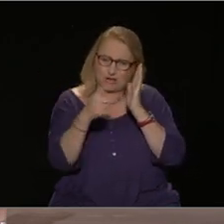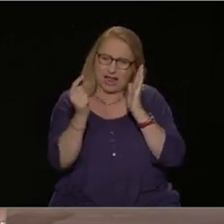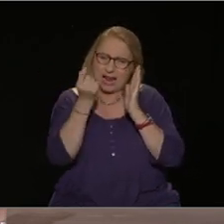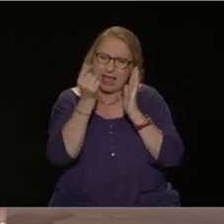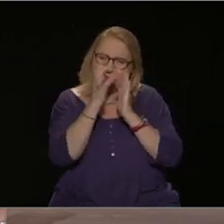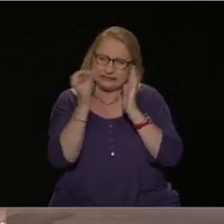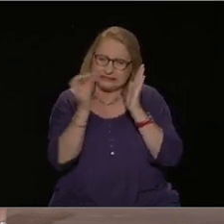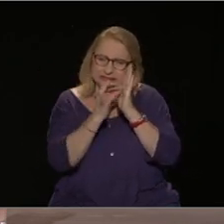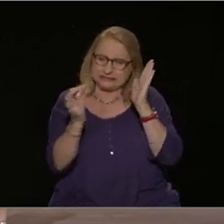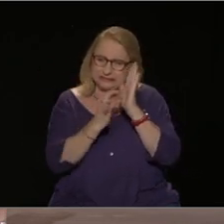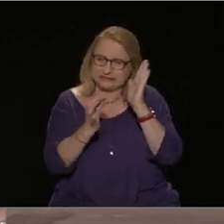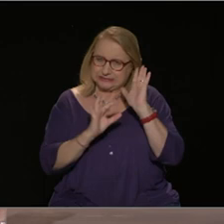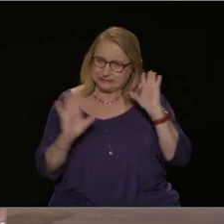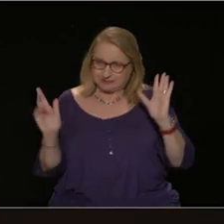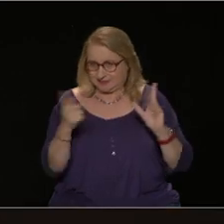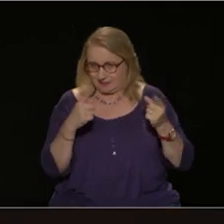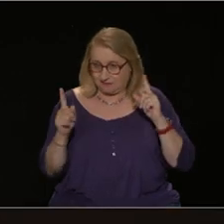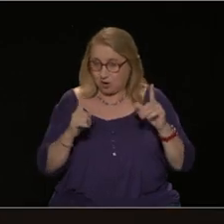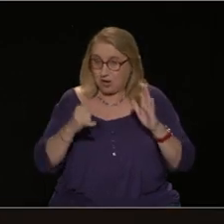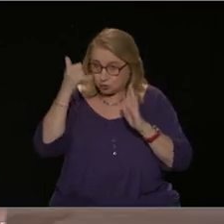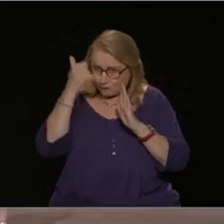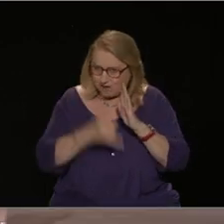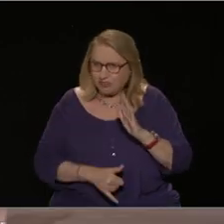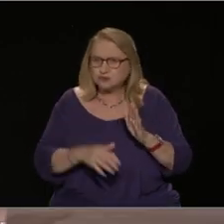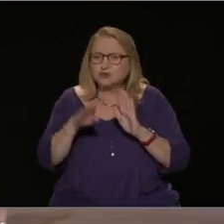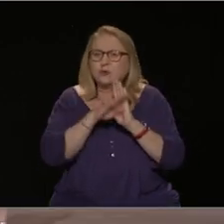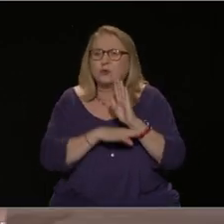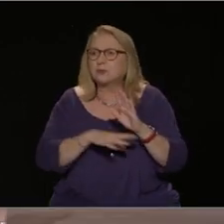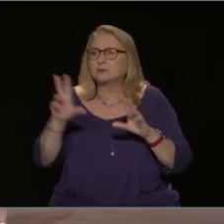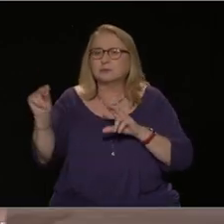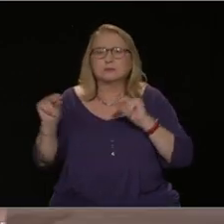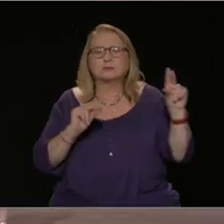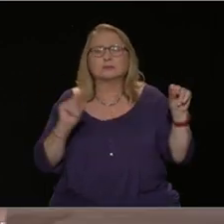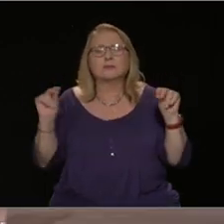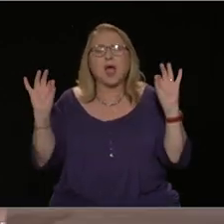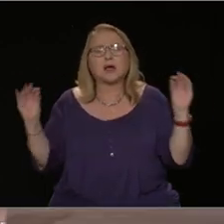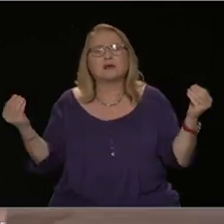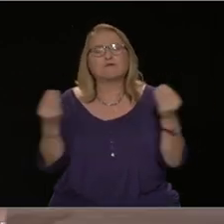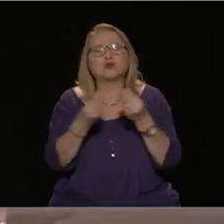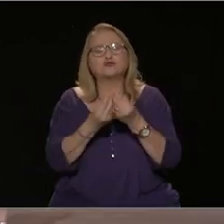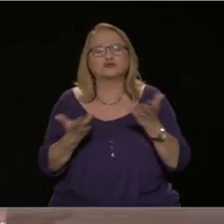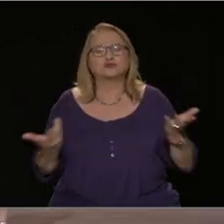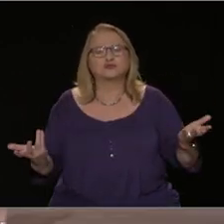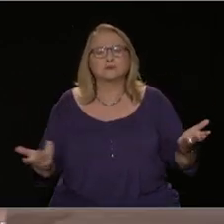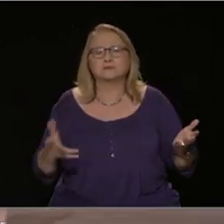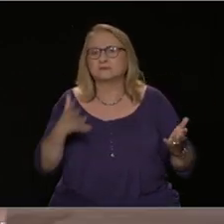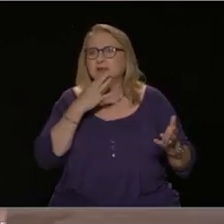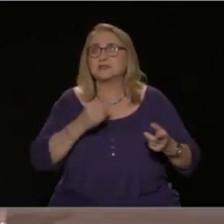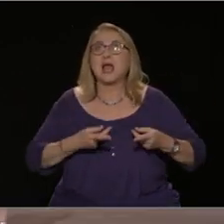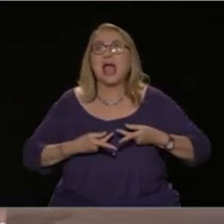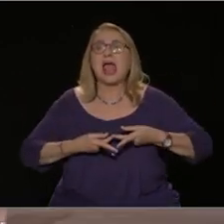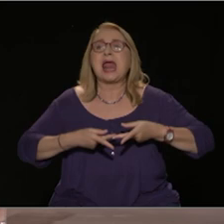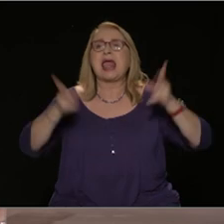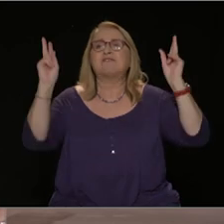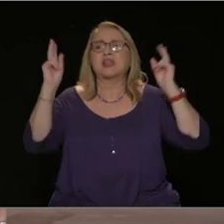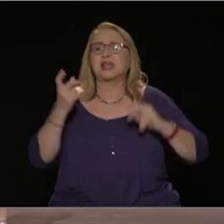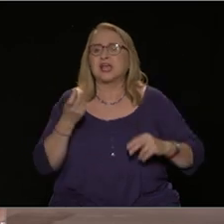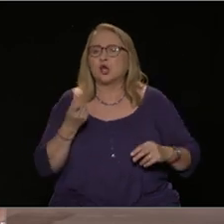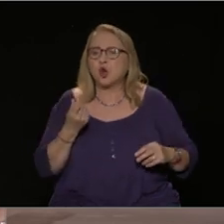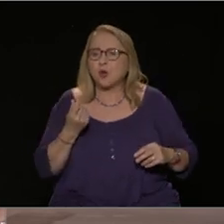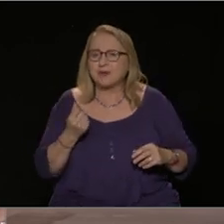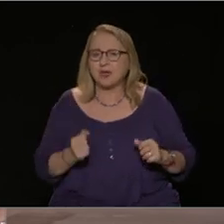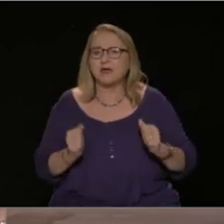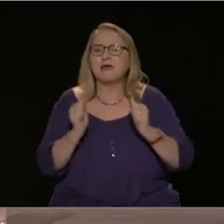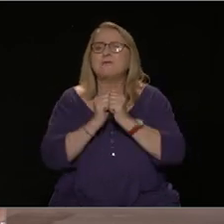αγορά, στην ελεύθερη οικονομία όπως τη λένε δηλαδή σε αυτή την νεοφιλελεύθερη πολιτική, στις ιδιωτικοποιήσεις,